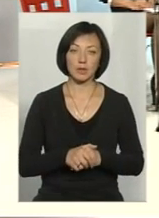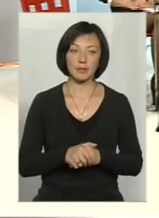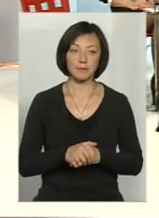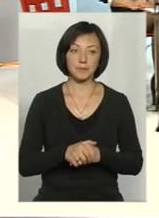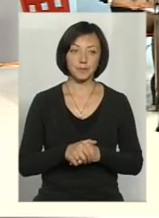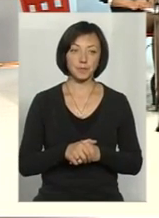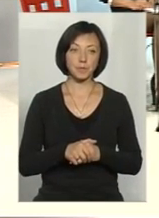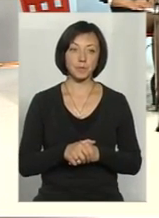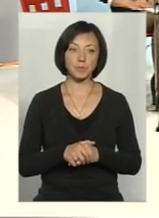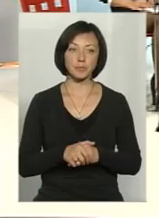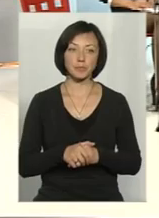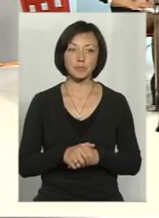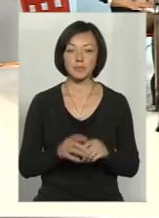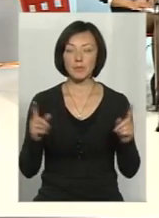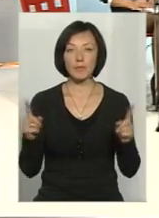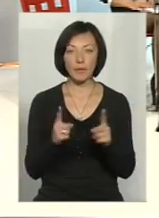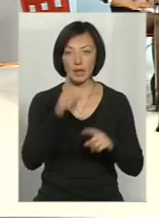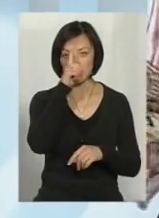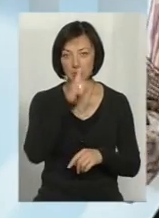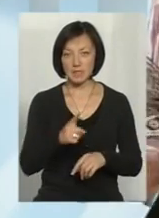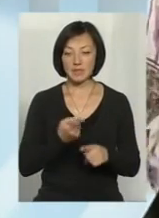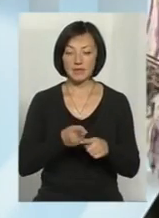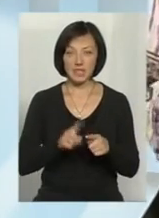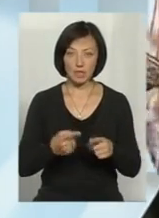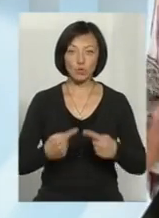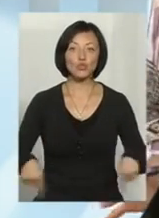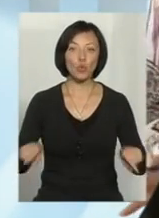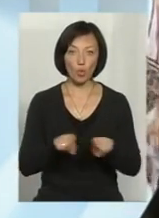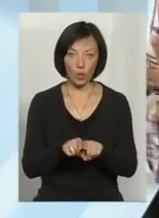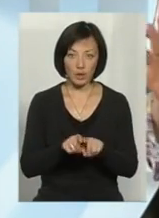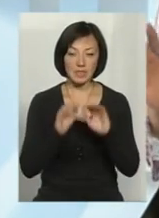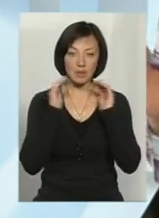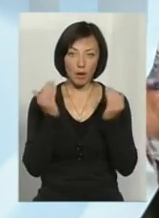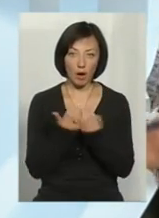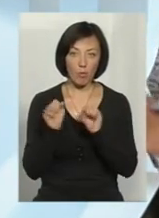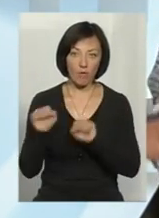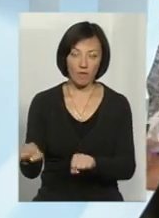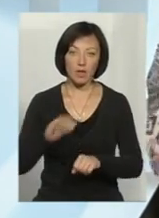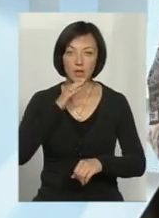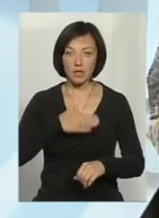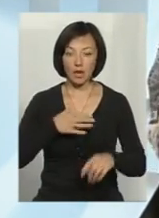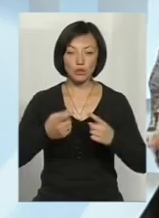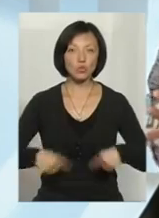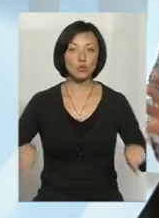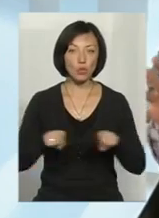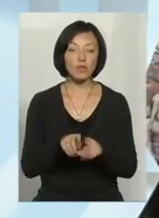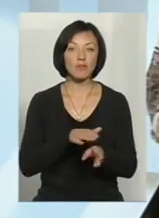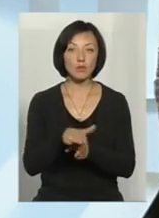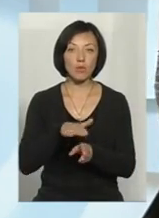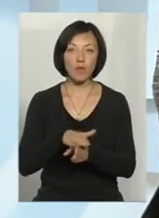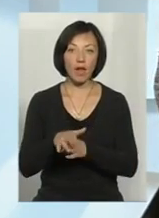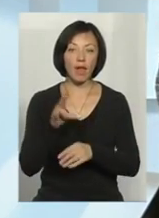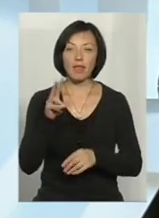Буквально десь в межах місяця в цій же зоні, в цій же заповідній нашій зоні, відбувалася